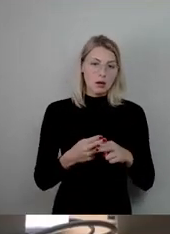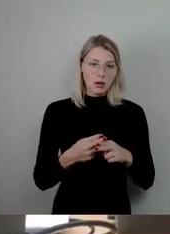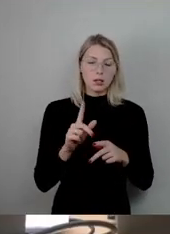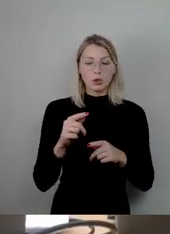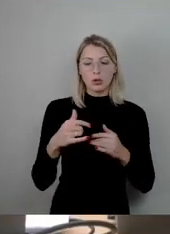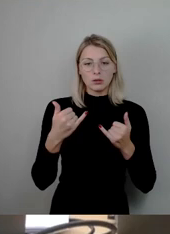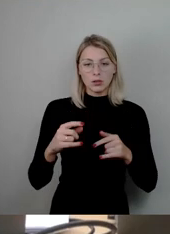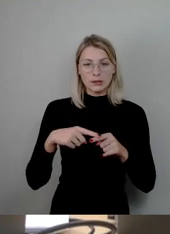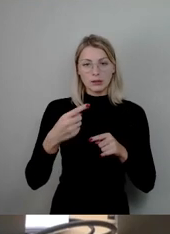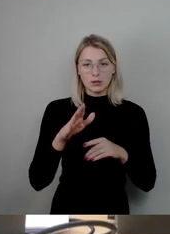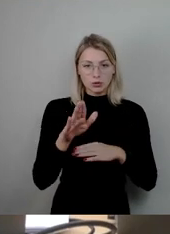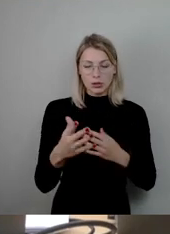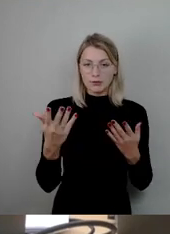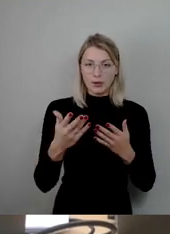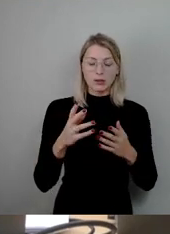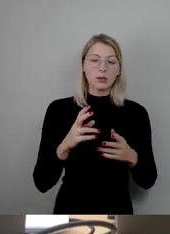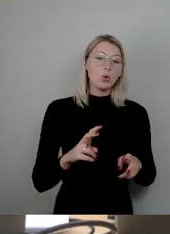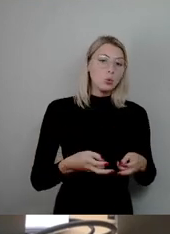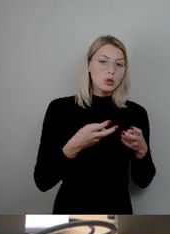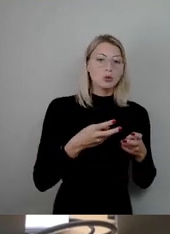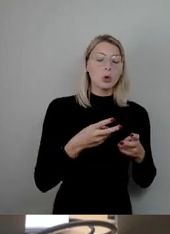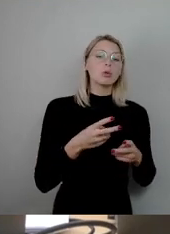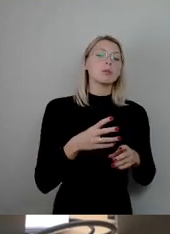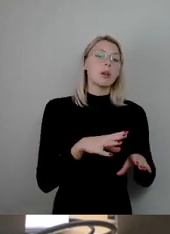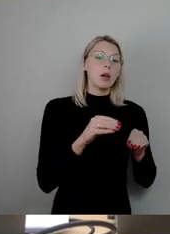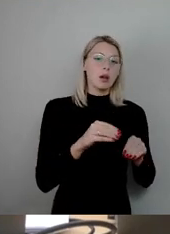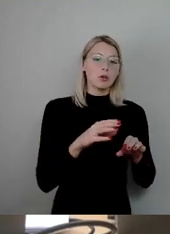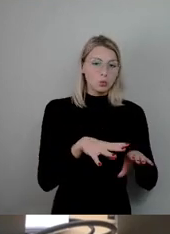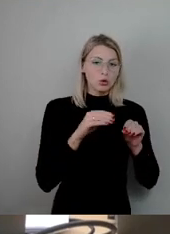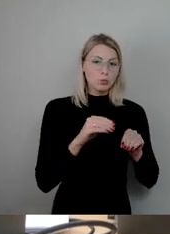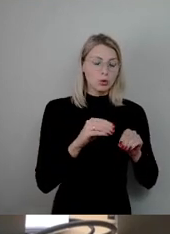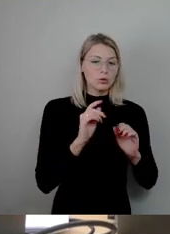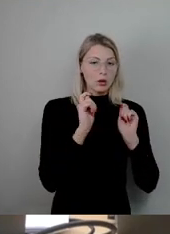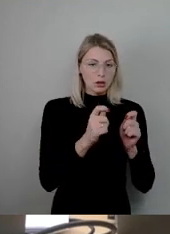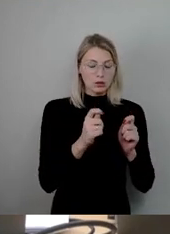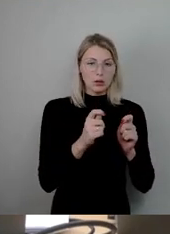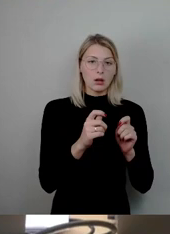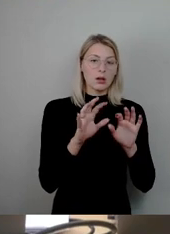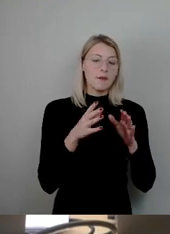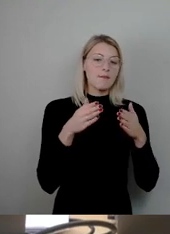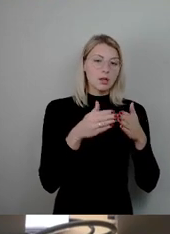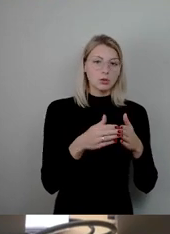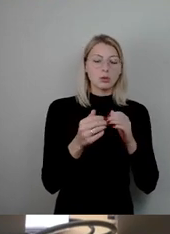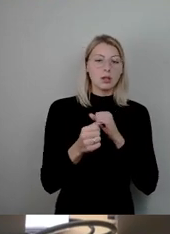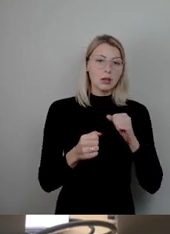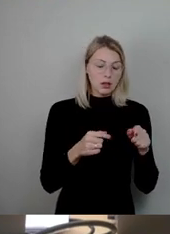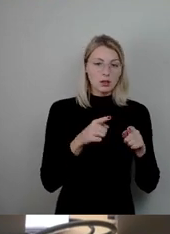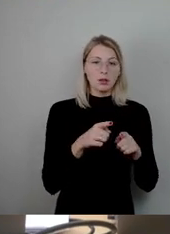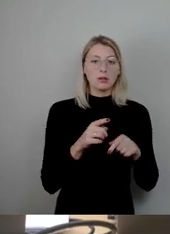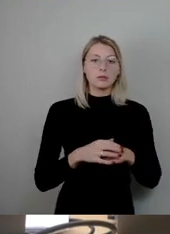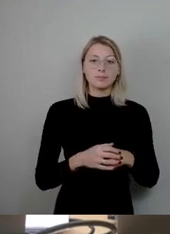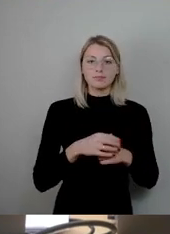Ursprungsantrag der Fraktion Die Linke zur Abstimmung stellen. Wer dem Ursprungsantrag der Fraktion